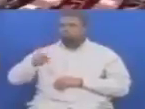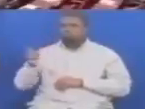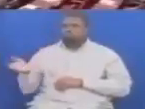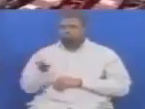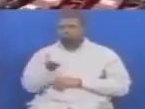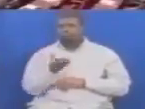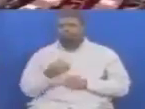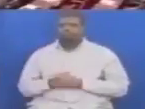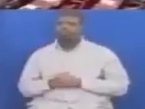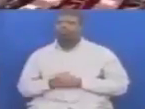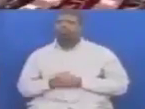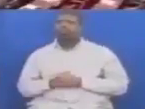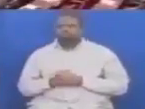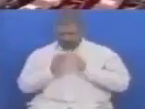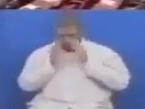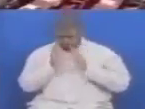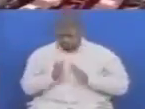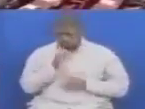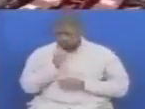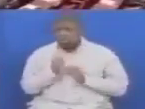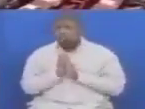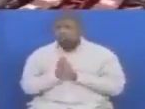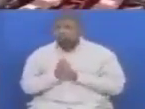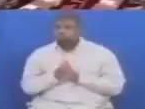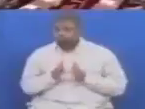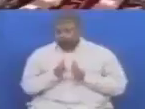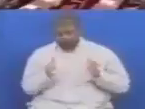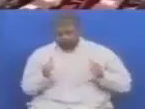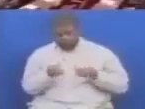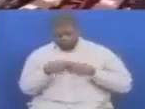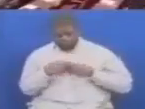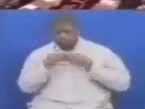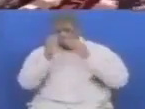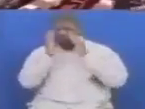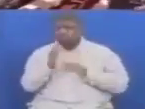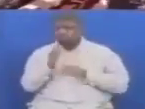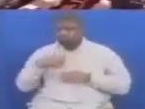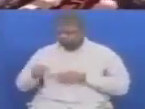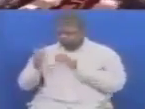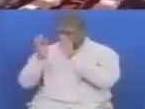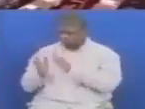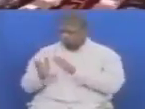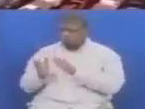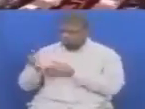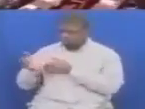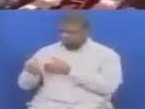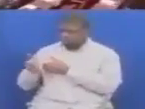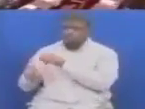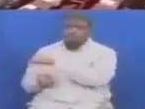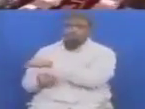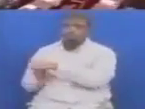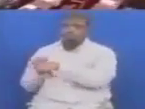Mwishimiwa speaker na kushikuru Kunipafurusai Mwishimiwa waziri mkuu Hivi karibuni na